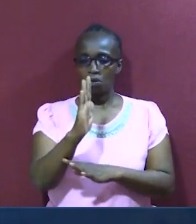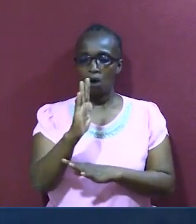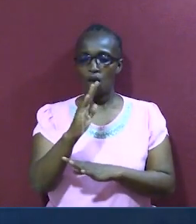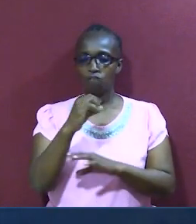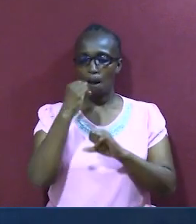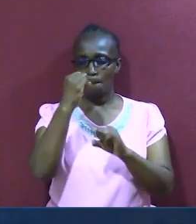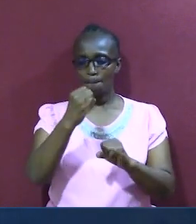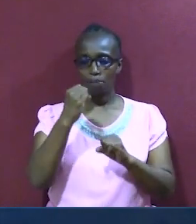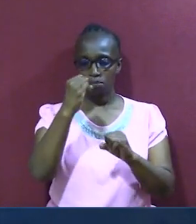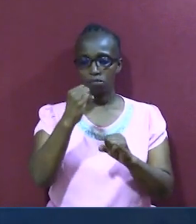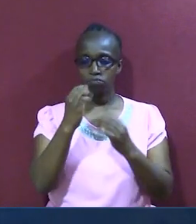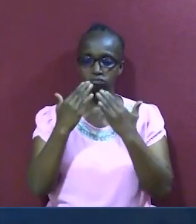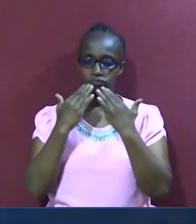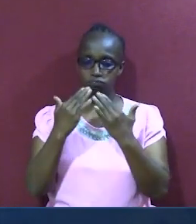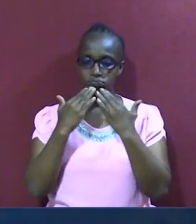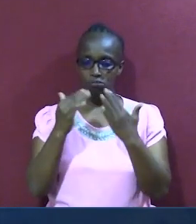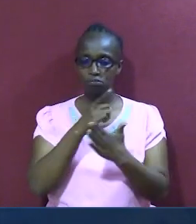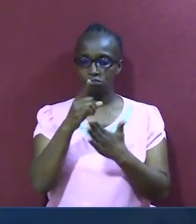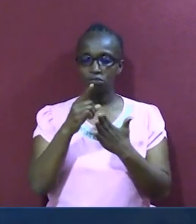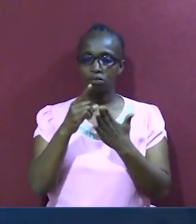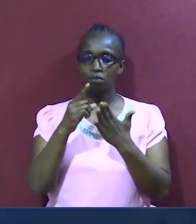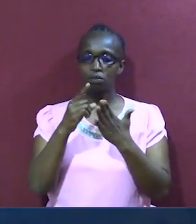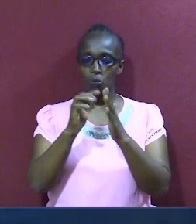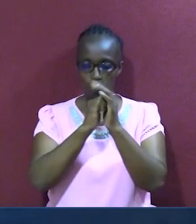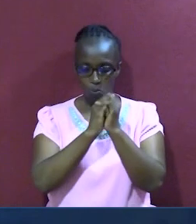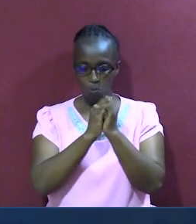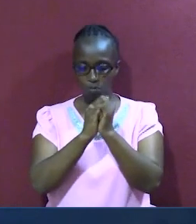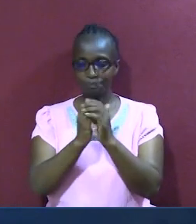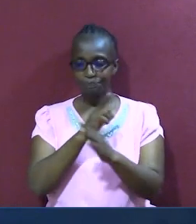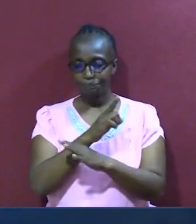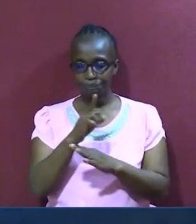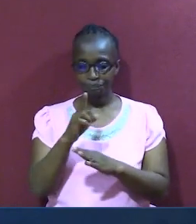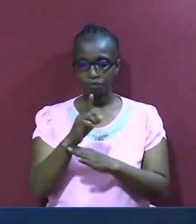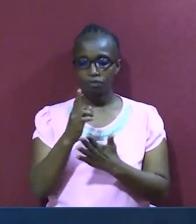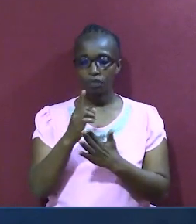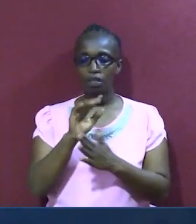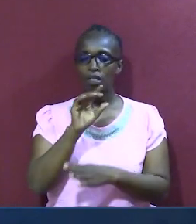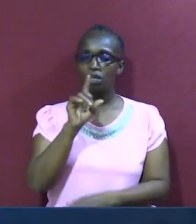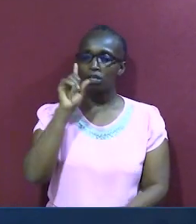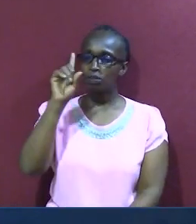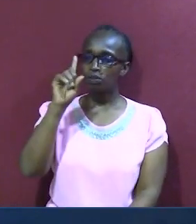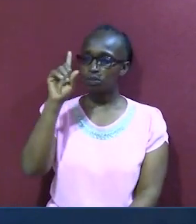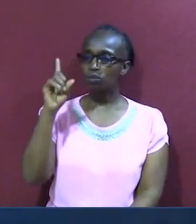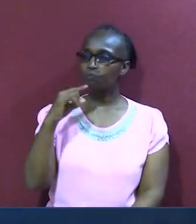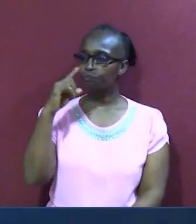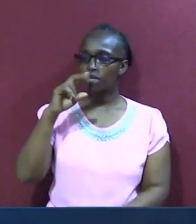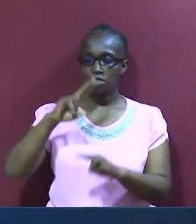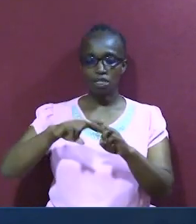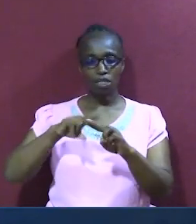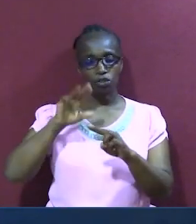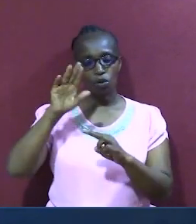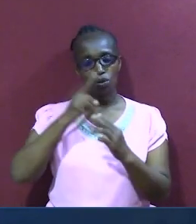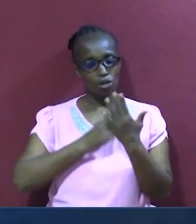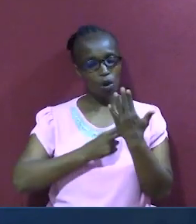tunakushukuru, tunakuambudu, tunakupa sifa, falume. Uketie maali pako patakatifu, pokea